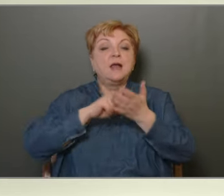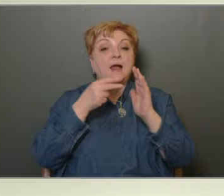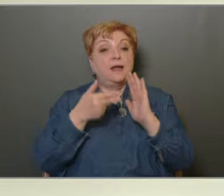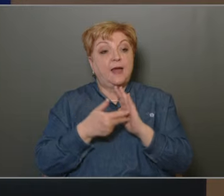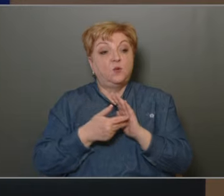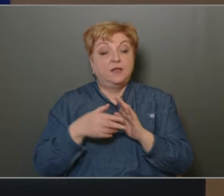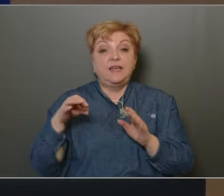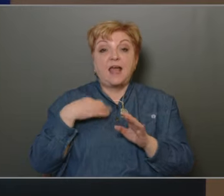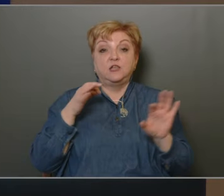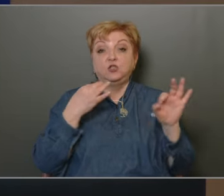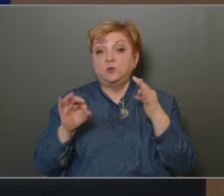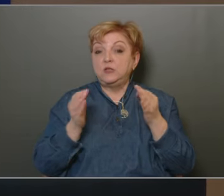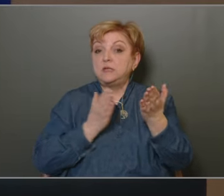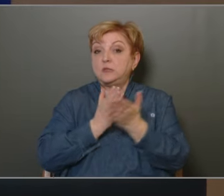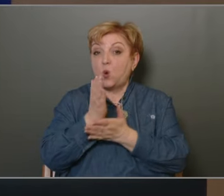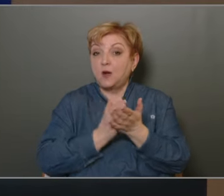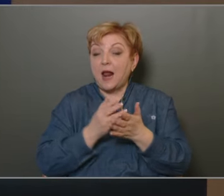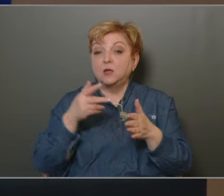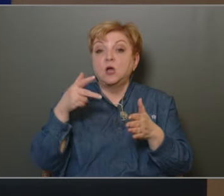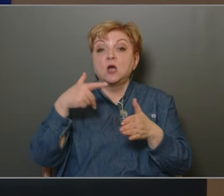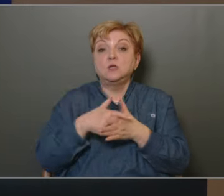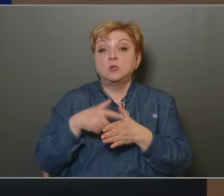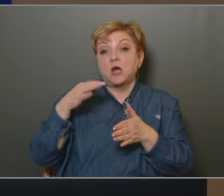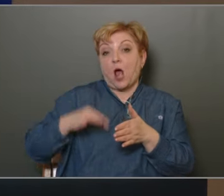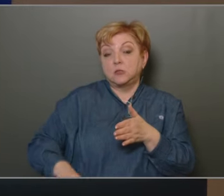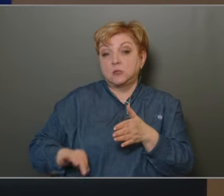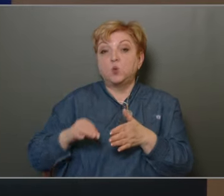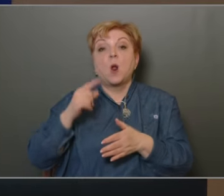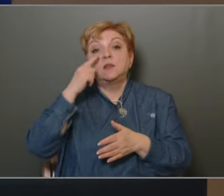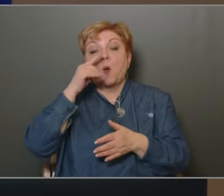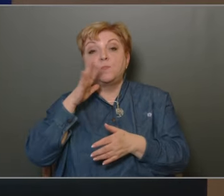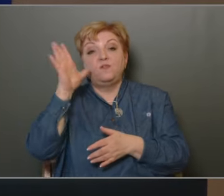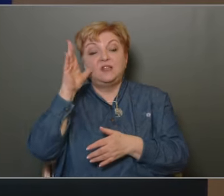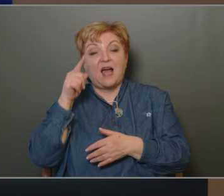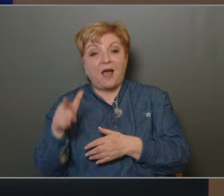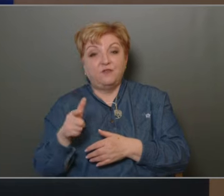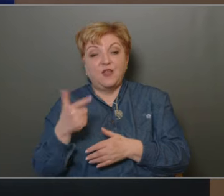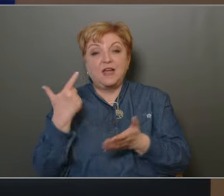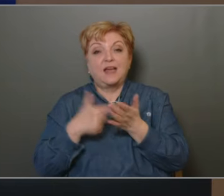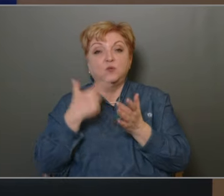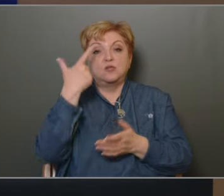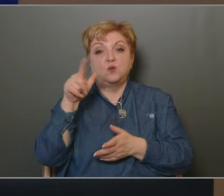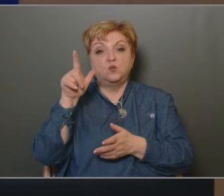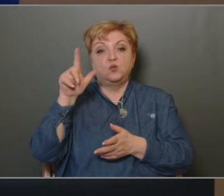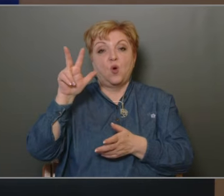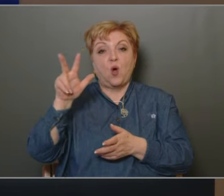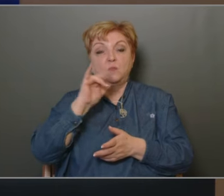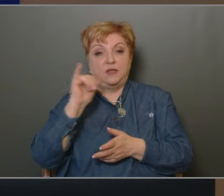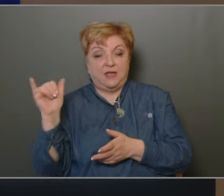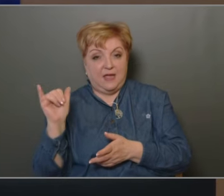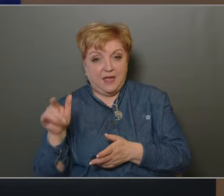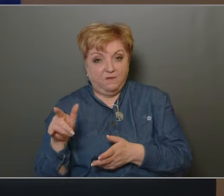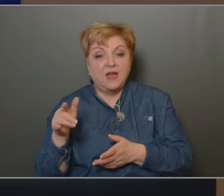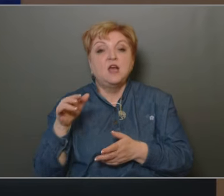kerületi egészségügyi szolgálat közhasznú non-profit KFT 2023. évig gazdálkodásáról és